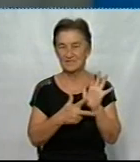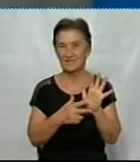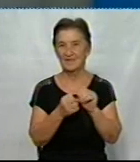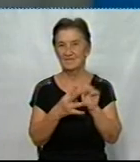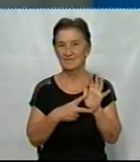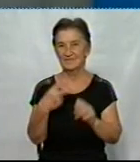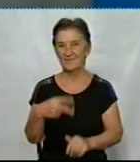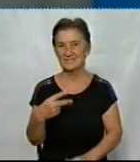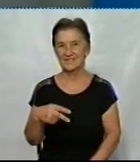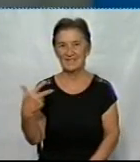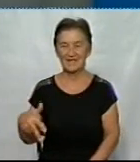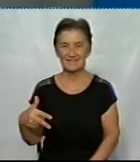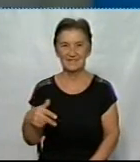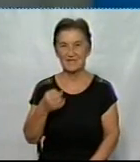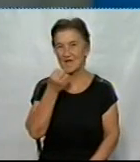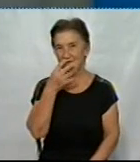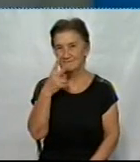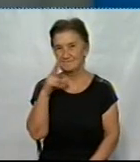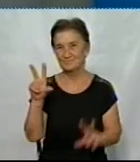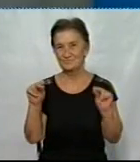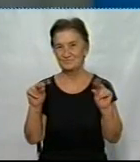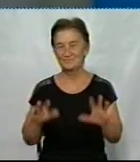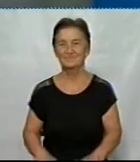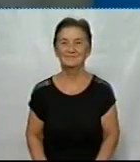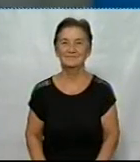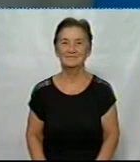Гарних вам свят, дякуємо, що дивилися, на все добре.